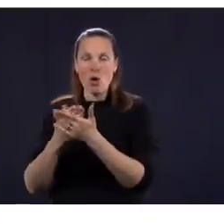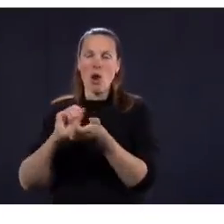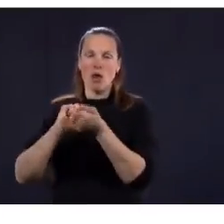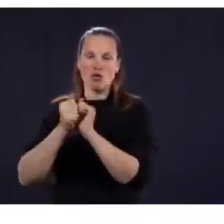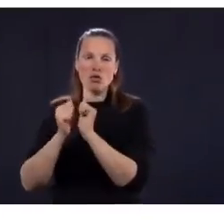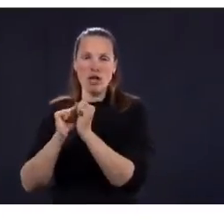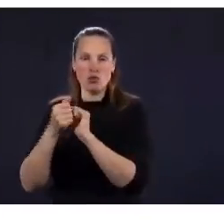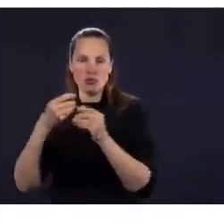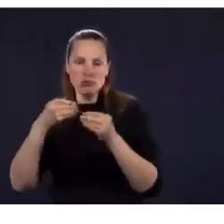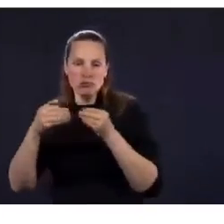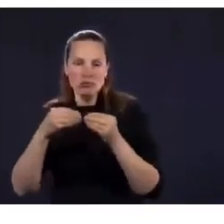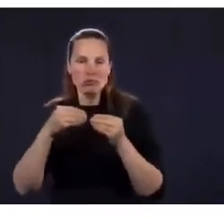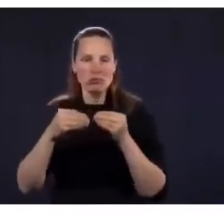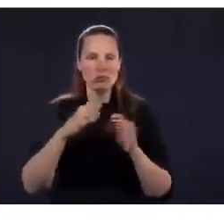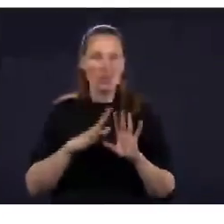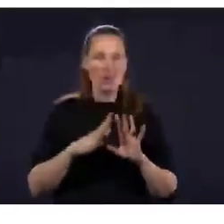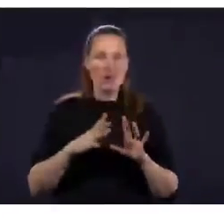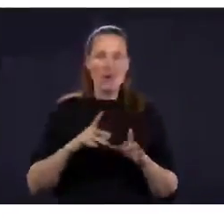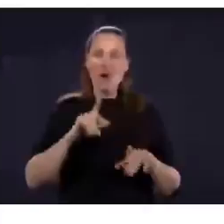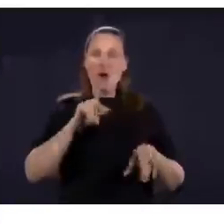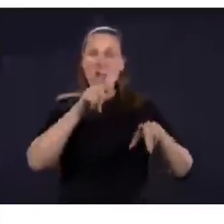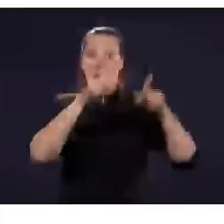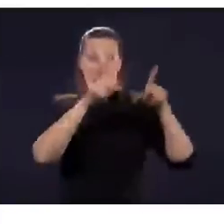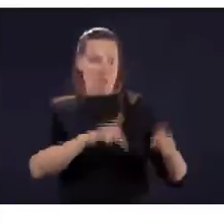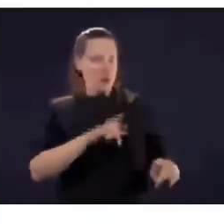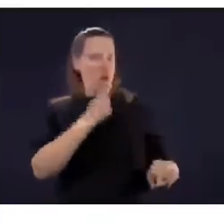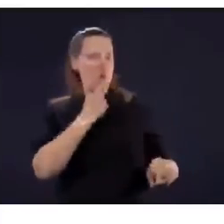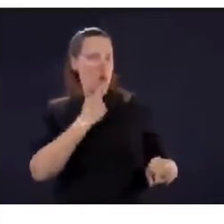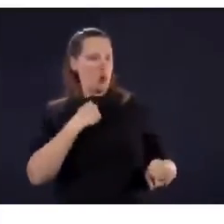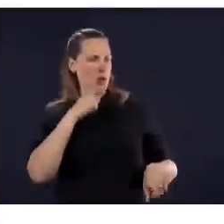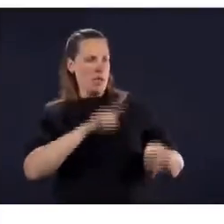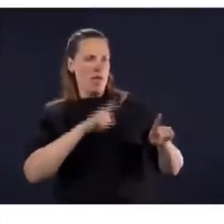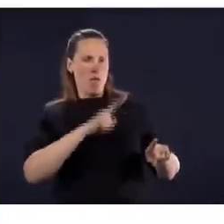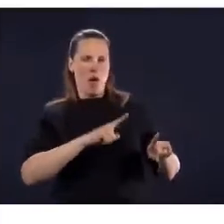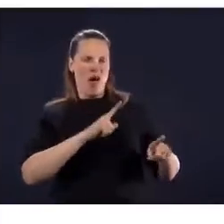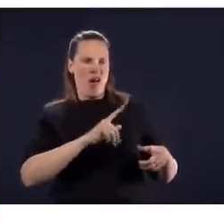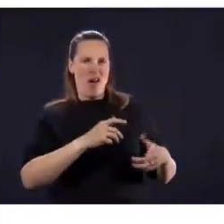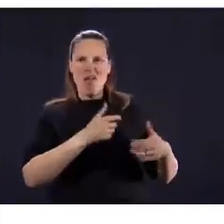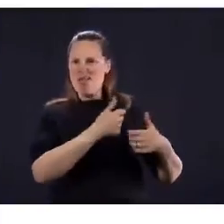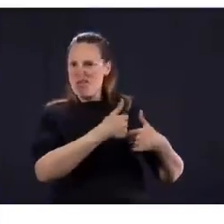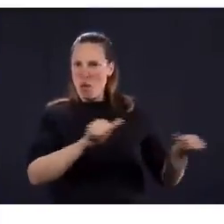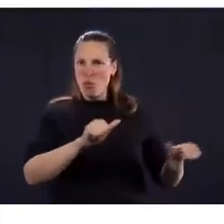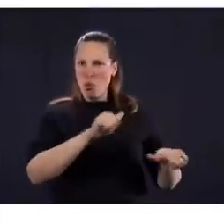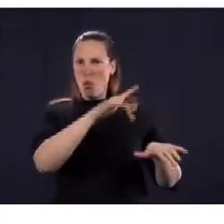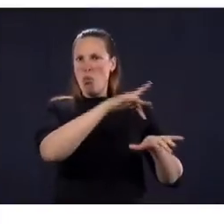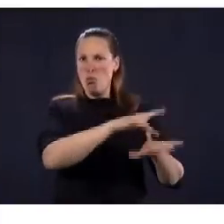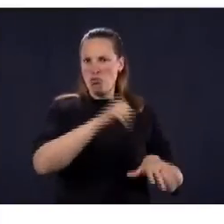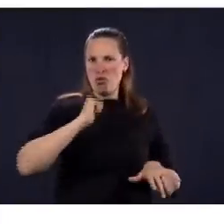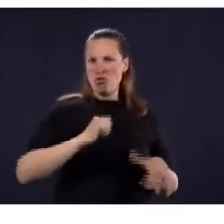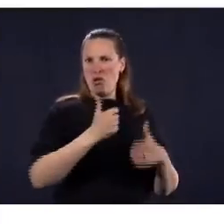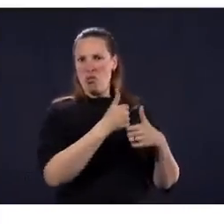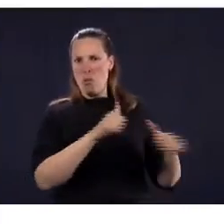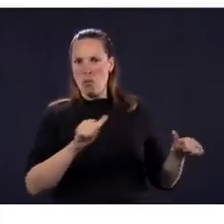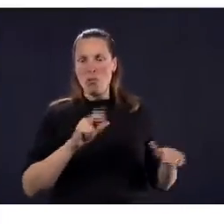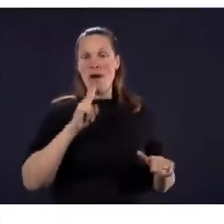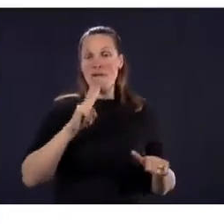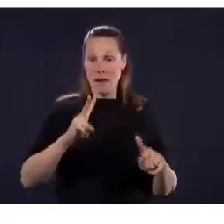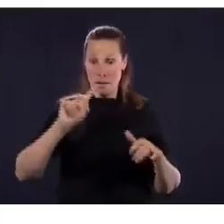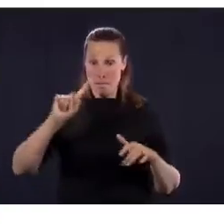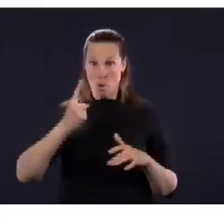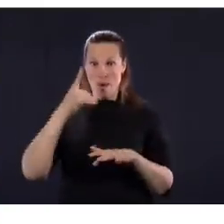CBC News, pour les questions en anglais. Hi, good afternoon. Primula Go, you just said that it was a